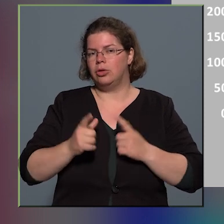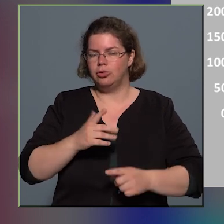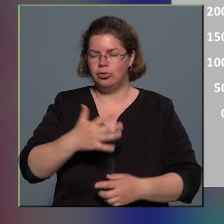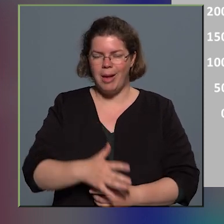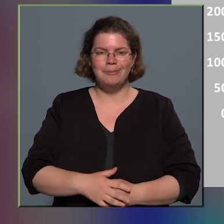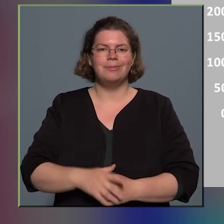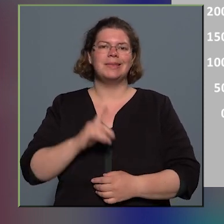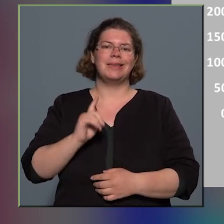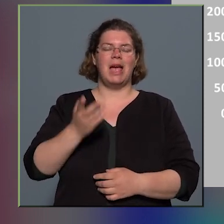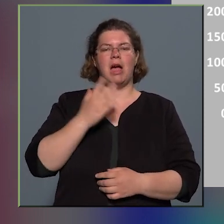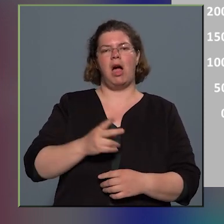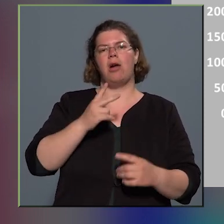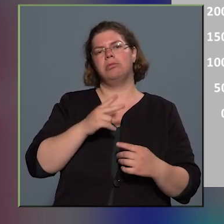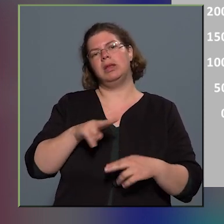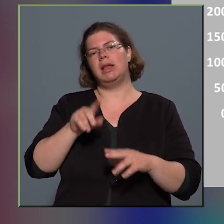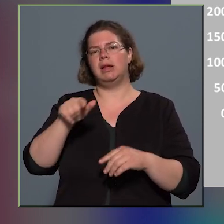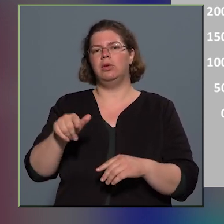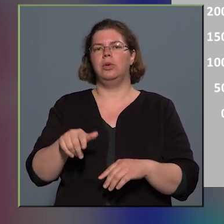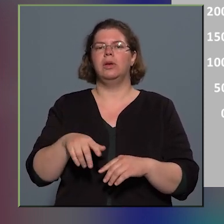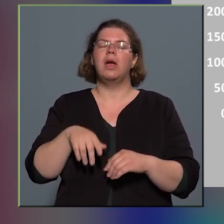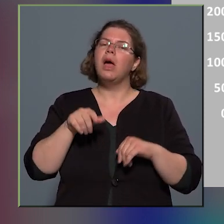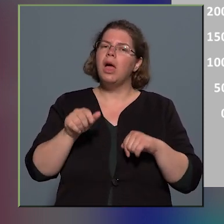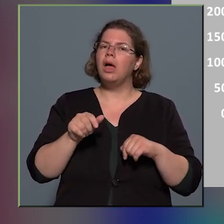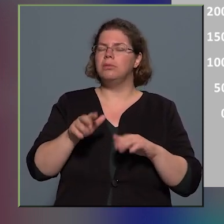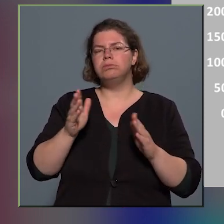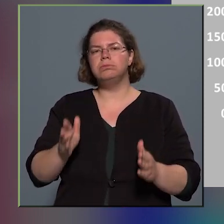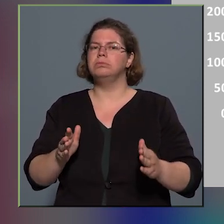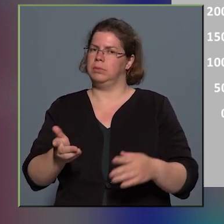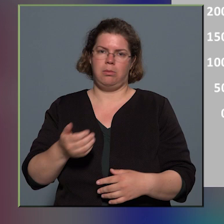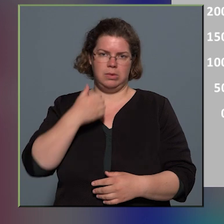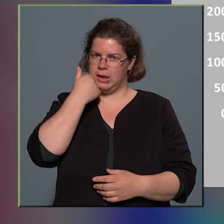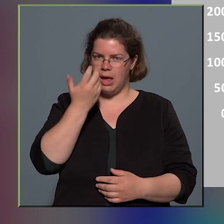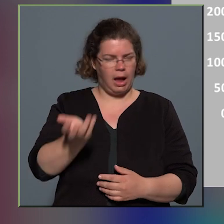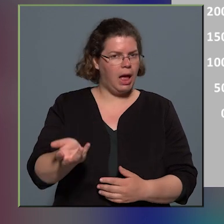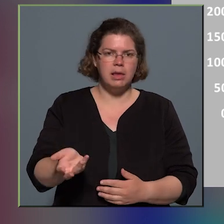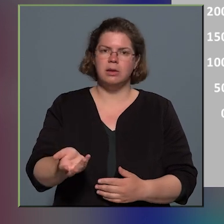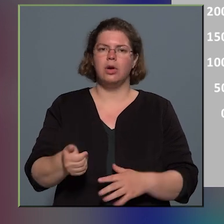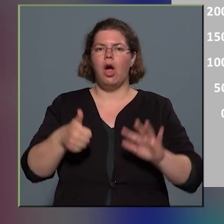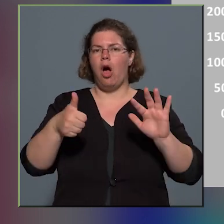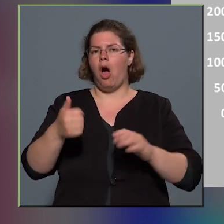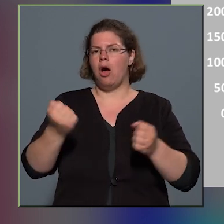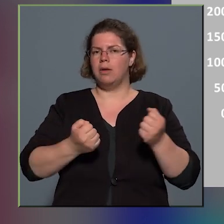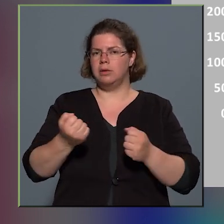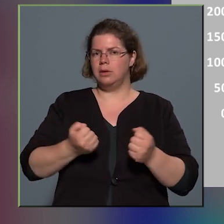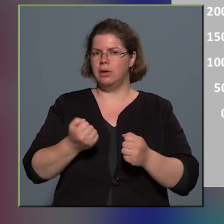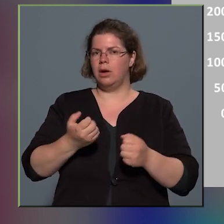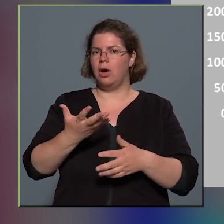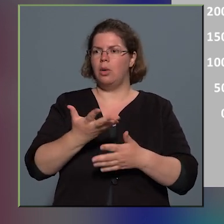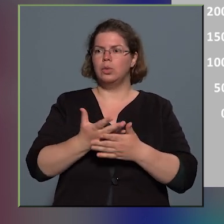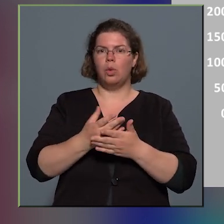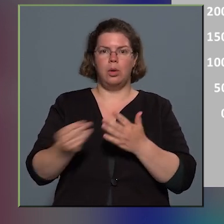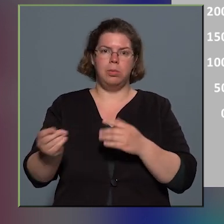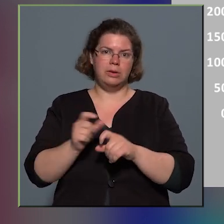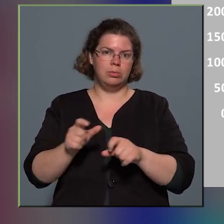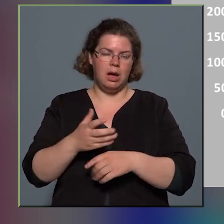hogyha kiteküntünk erre a hatra, akkor én azt gondolom, hogy nem szégyenkezhetünk a hat gépkocsi lopásunk miatt sem,